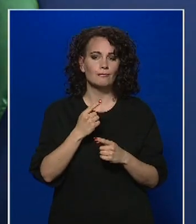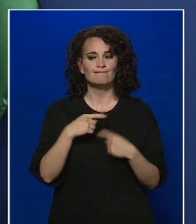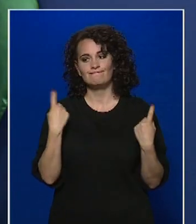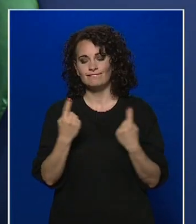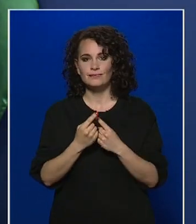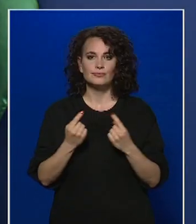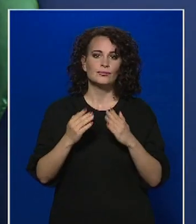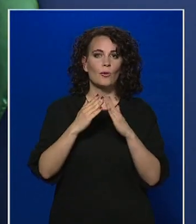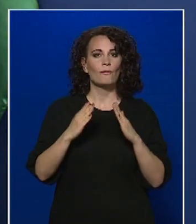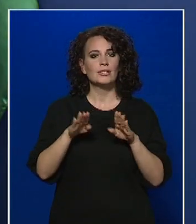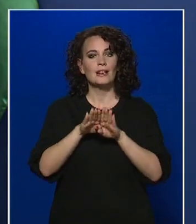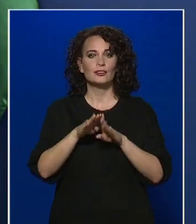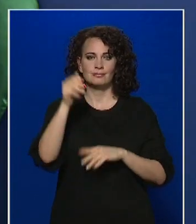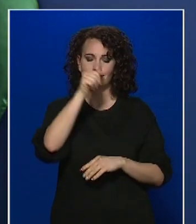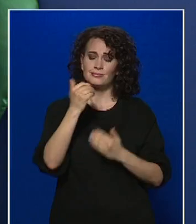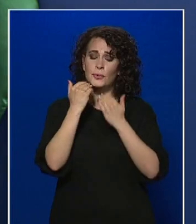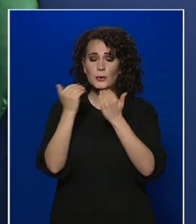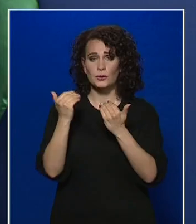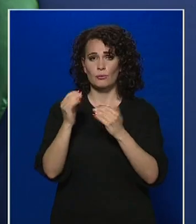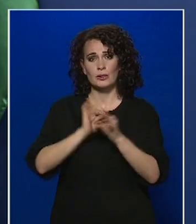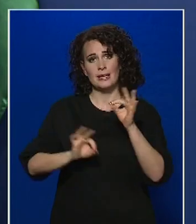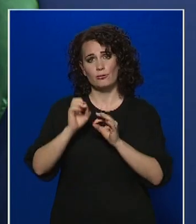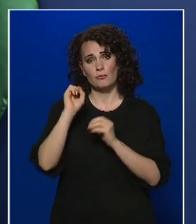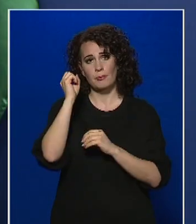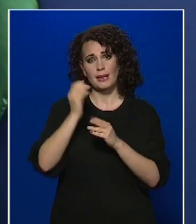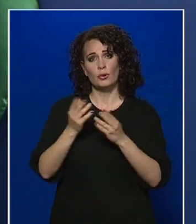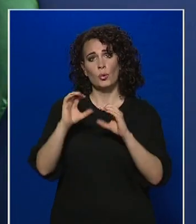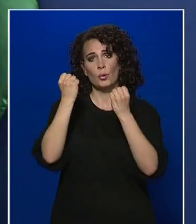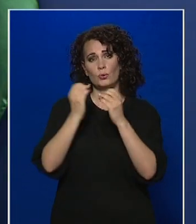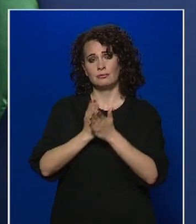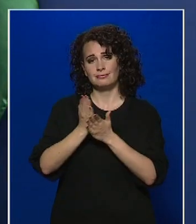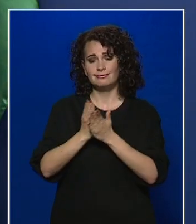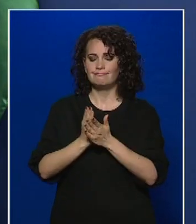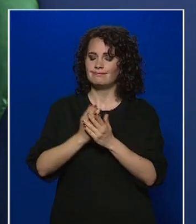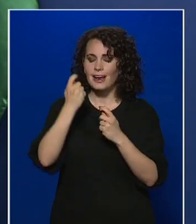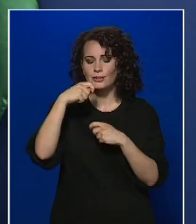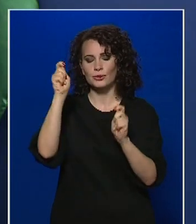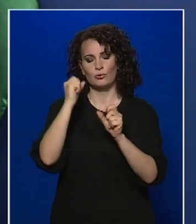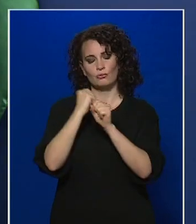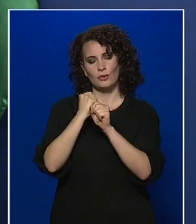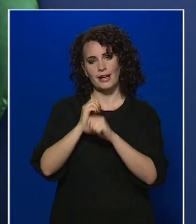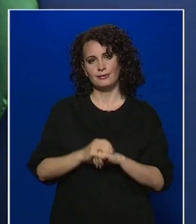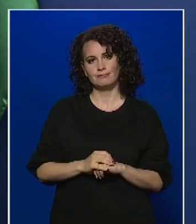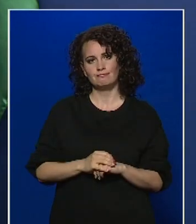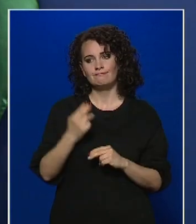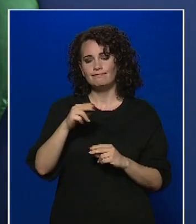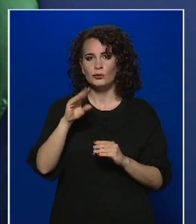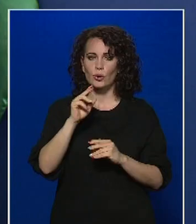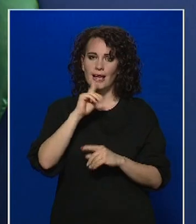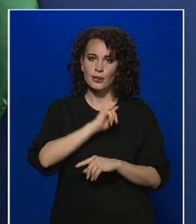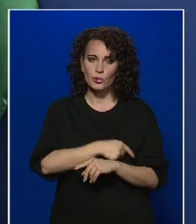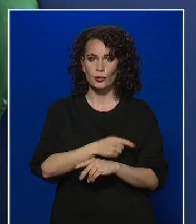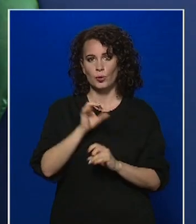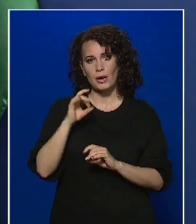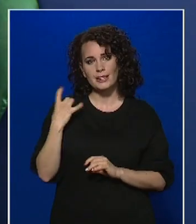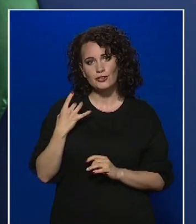honfitársam nevében köszönöm az Országos Mentőszolgálat munkatársainak áldozatos munkáját. További sok erőt és jó egészséget